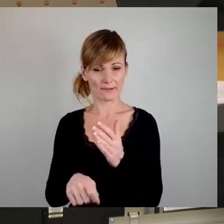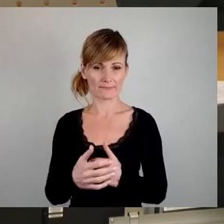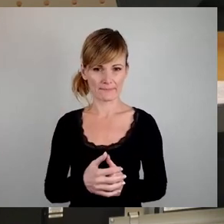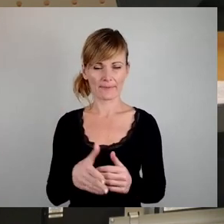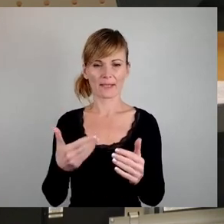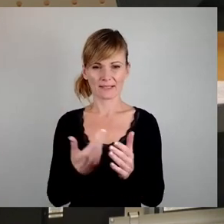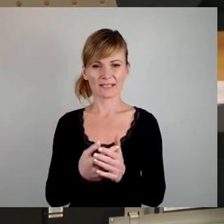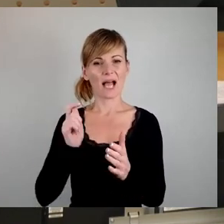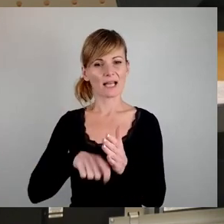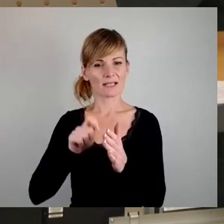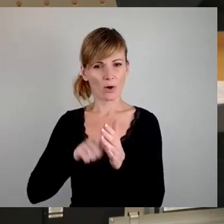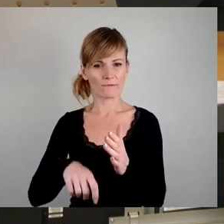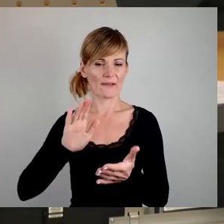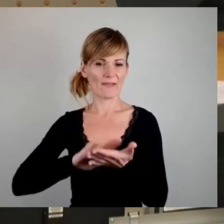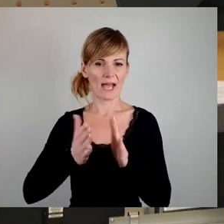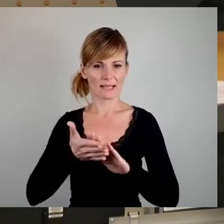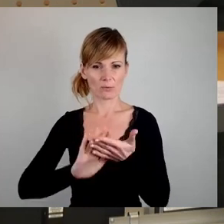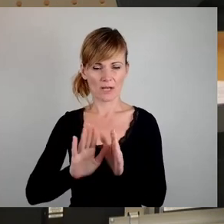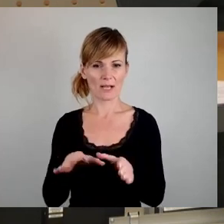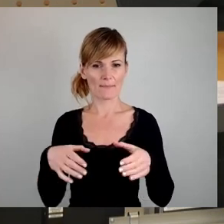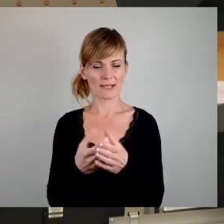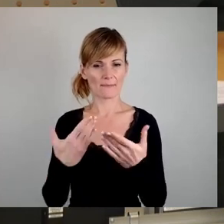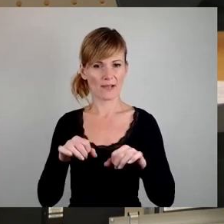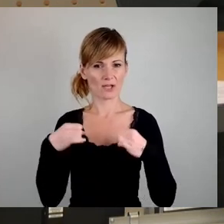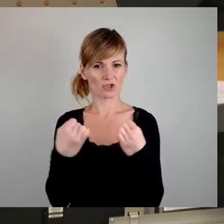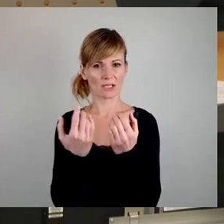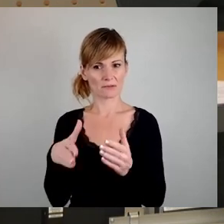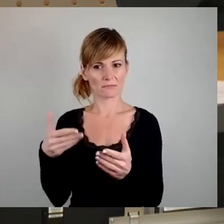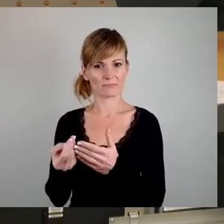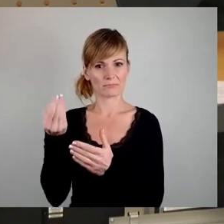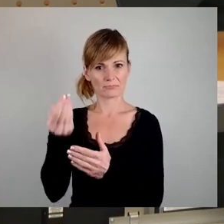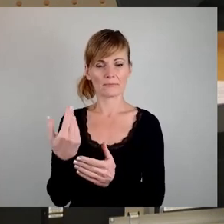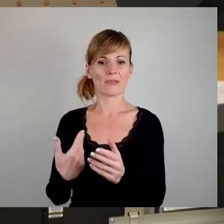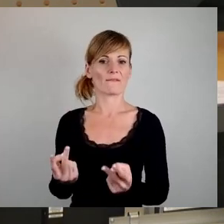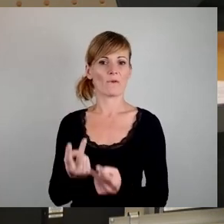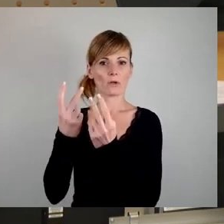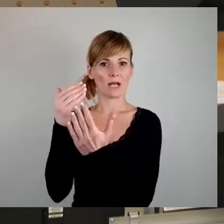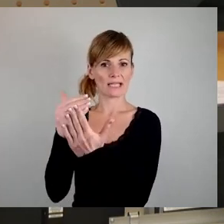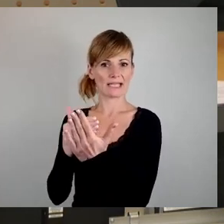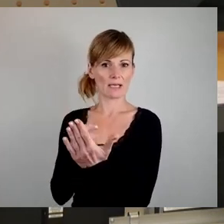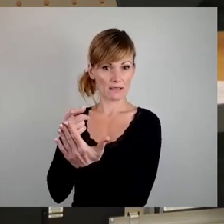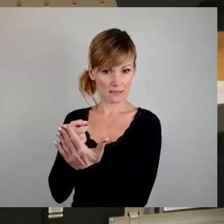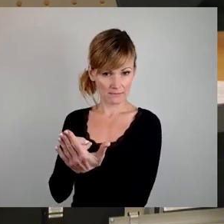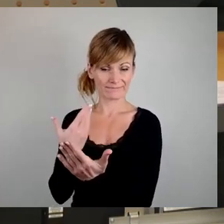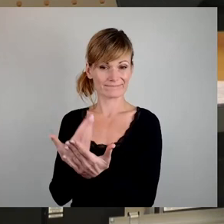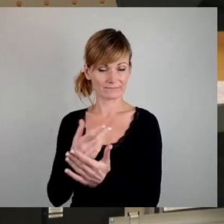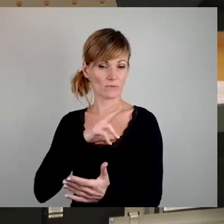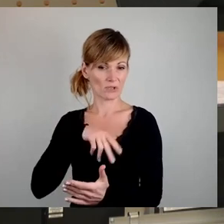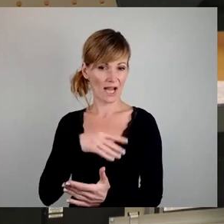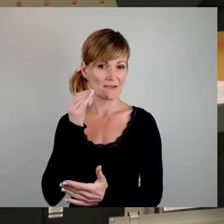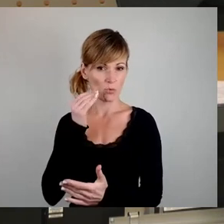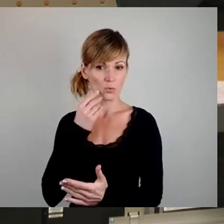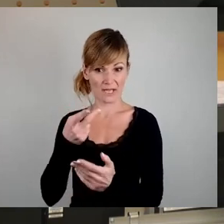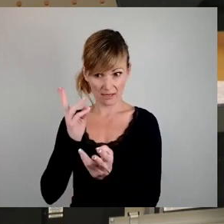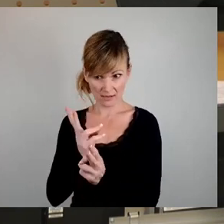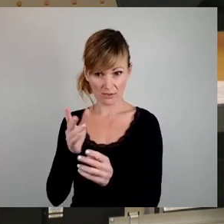hat man gemeinsam mit dem Freistaat hier eine Förderrichtlinie aufgelegt, die dazu dienen soll, bestehende Sozialwohnungen zu sanieren. Eine